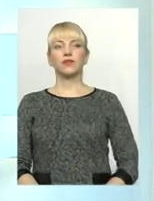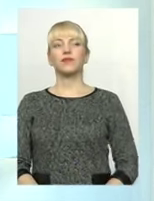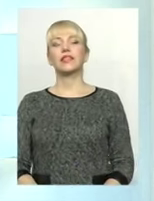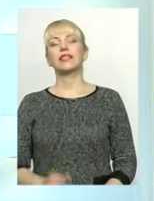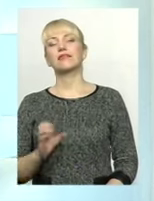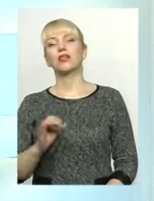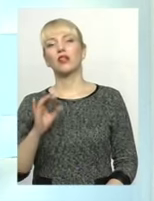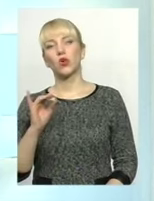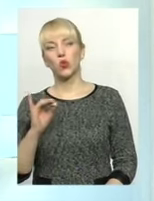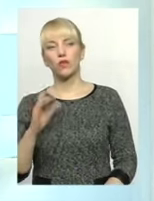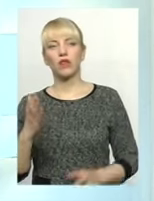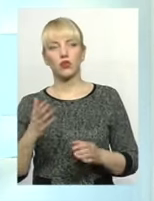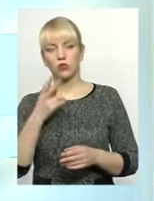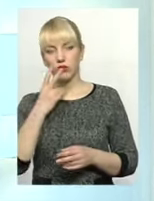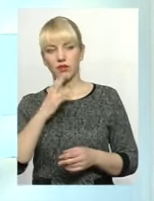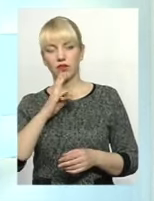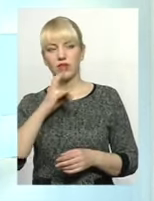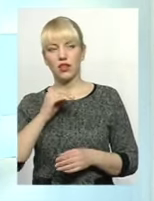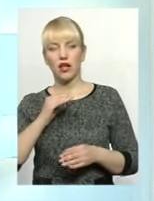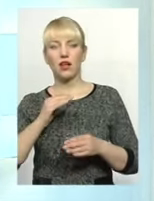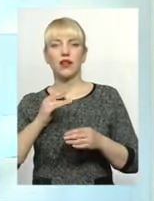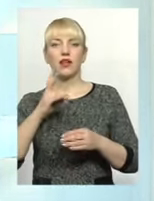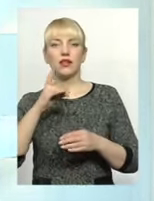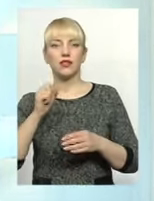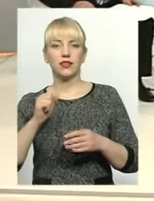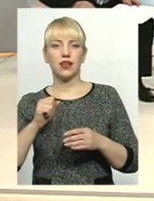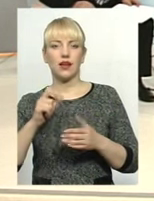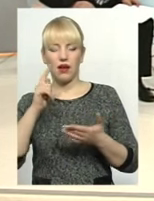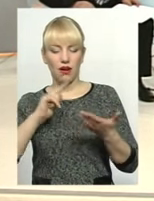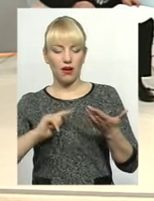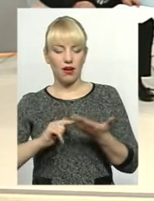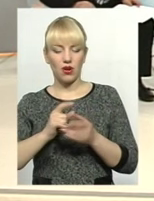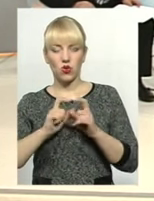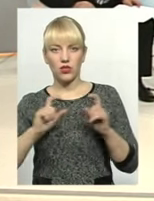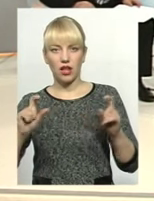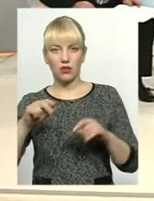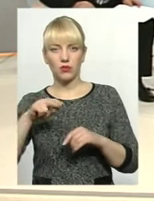поглянути загалом на карту закладів профтехосвіти в області,